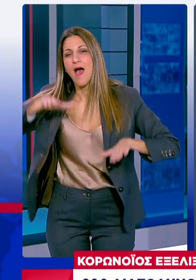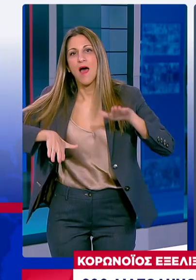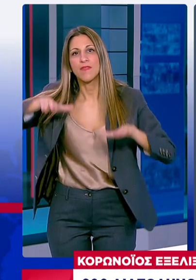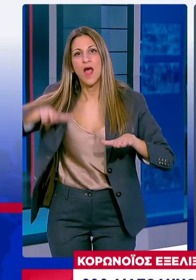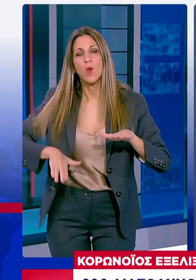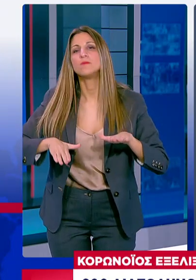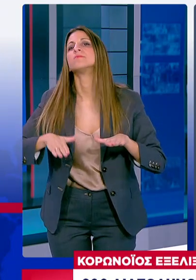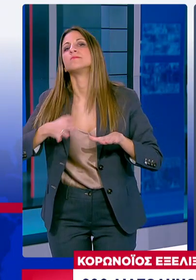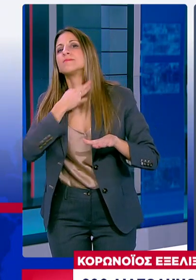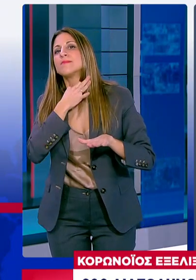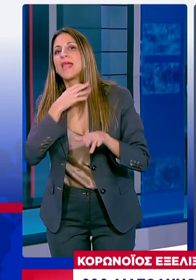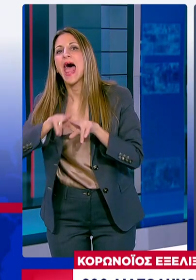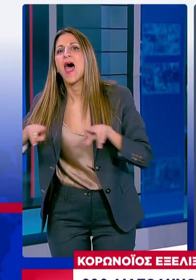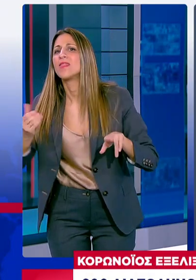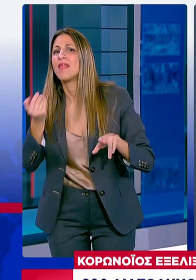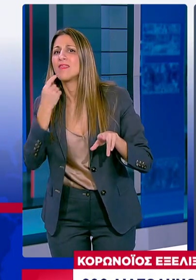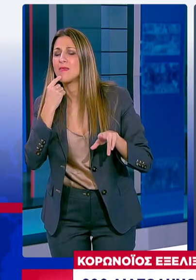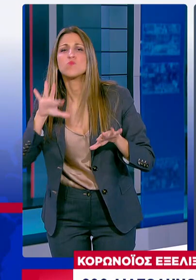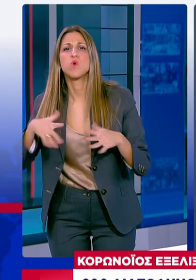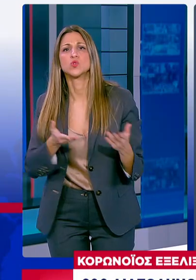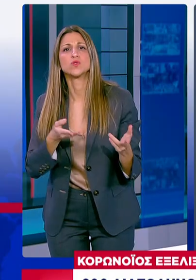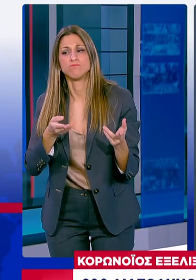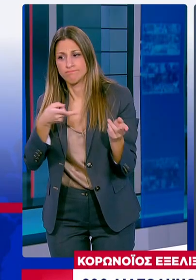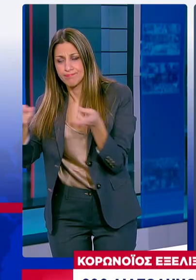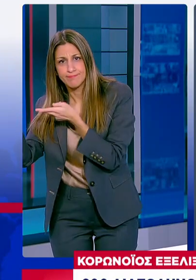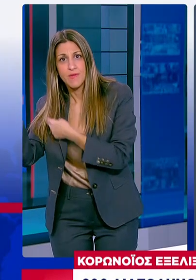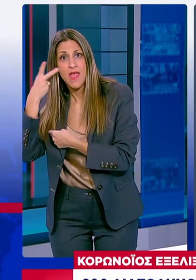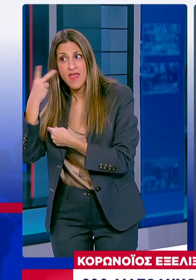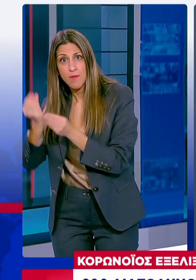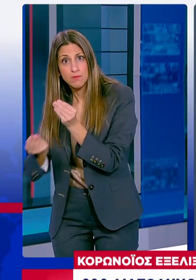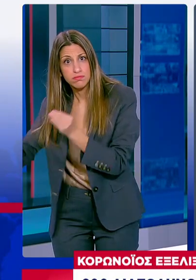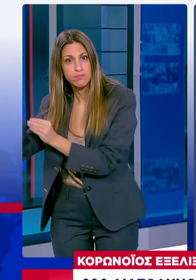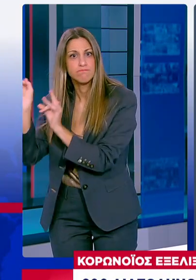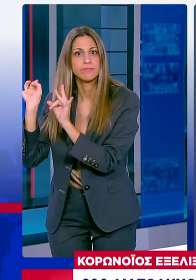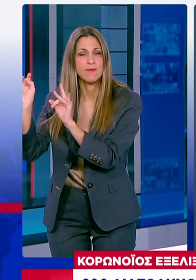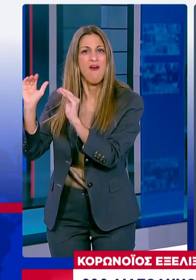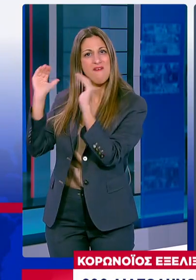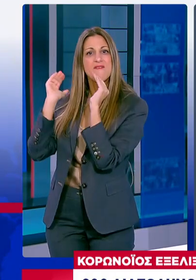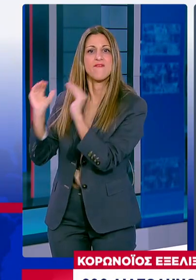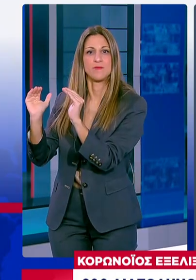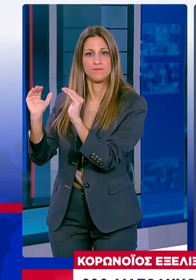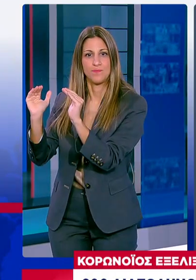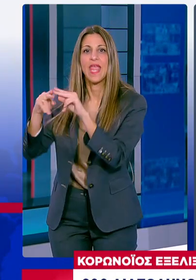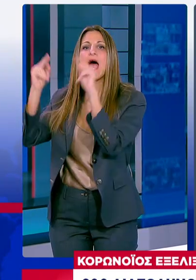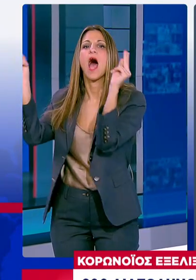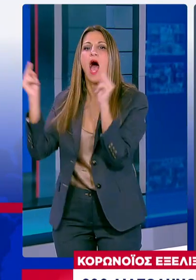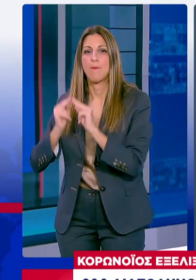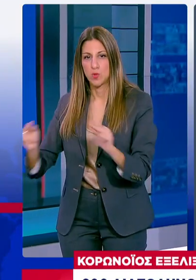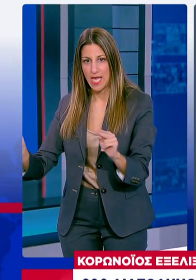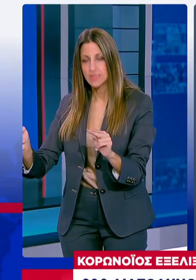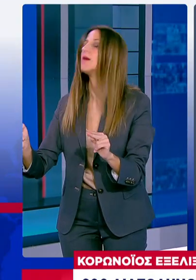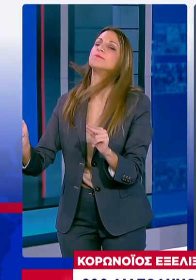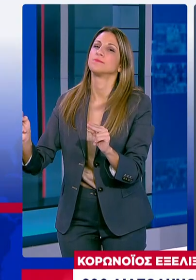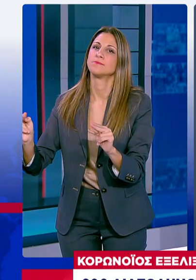κατάσταση των ΜΕΘ Και δυστυχώς η εικόνας της ΜΕΘ δεν βελτιώθηκε όπως θα θέλαμε Έτσι, οποιαδήποτε αύξηση της